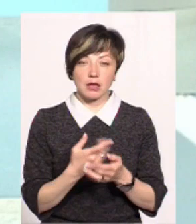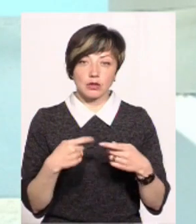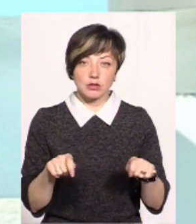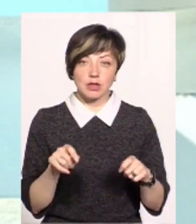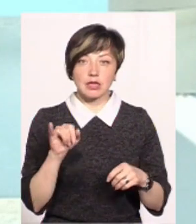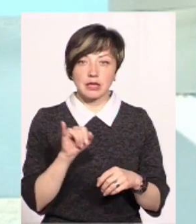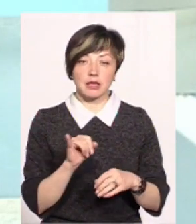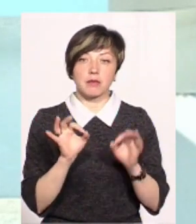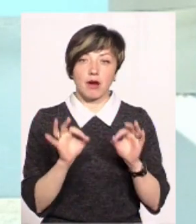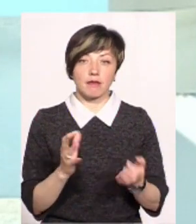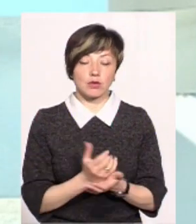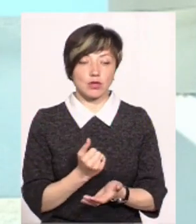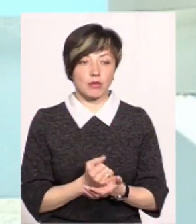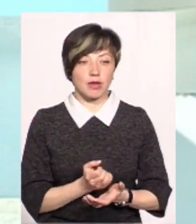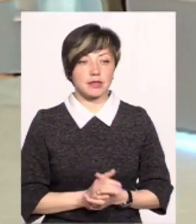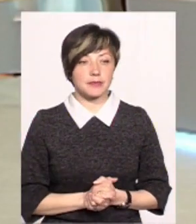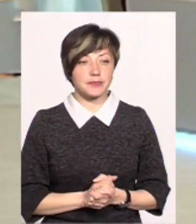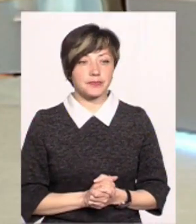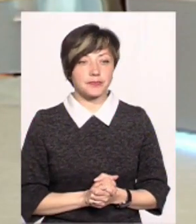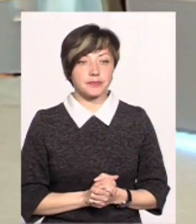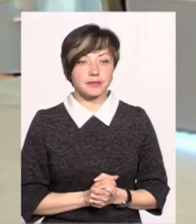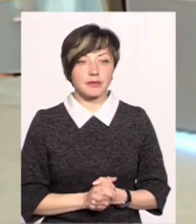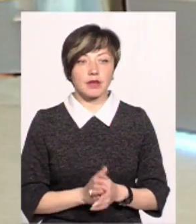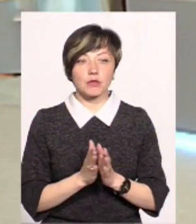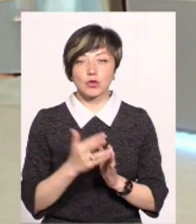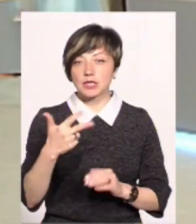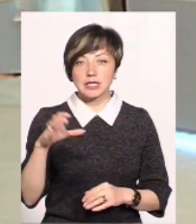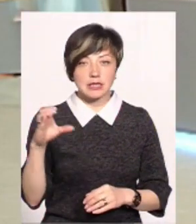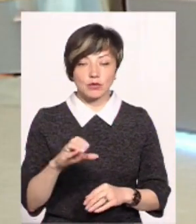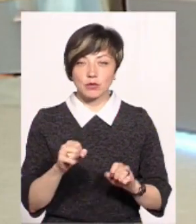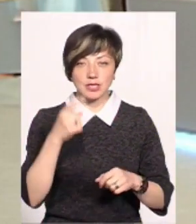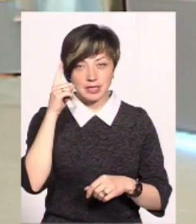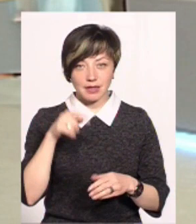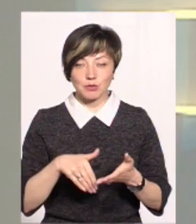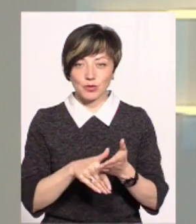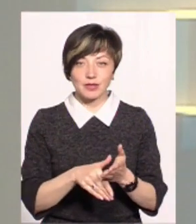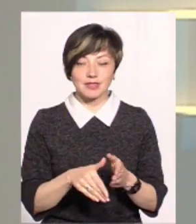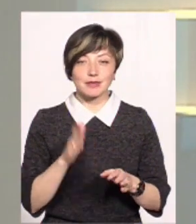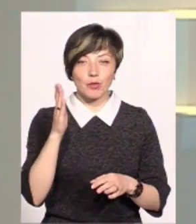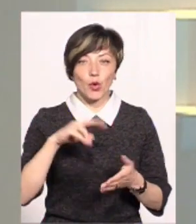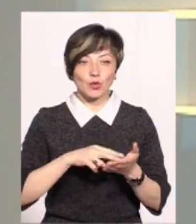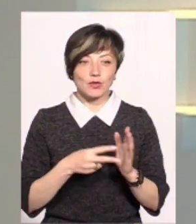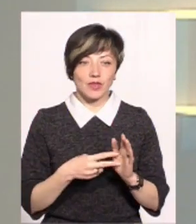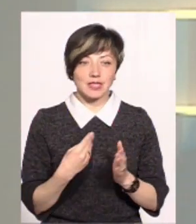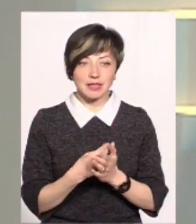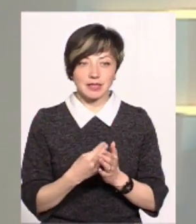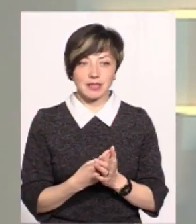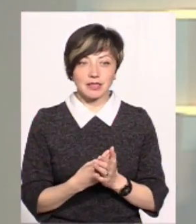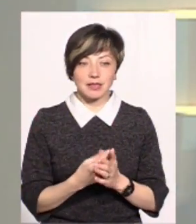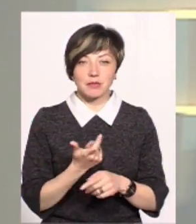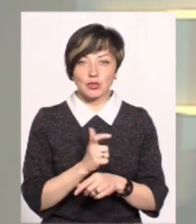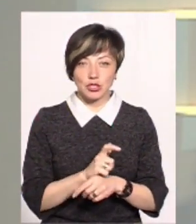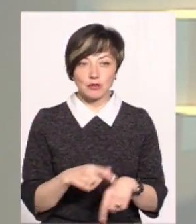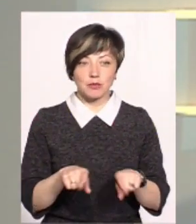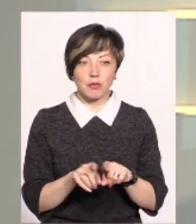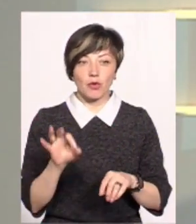реалізувати і на ній правильно заробляти. Пані Ванду, прошу, буквально 30 секунд. Може ви знаєте, який спосіб спрогнозувати. Пан Василь сказав